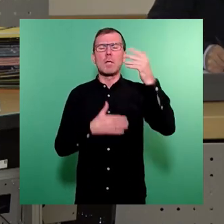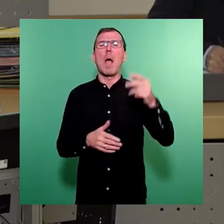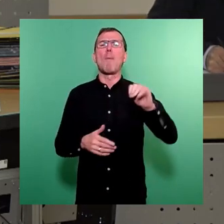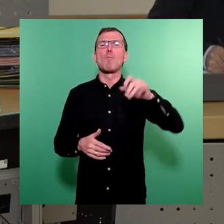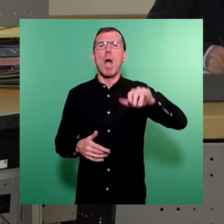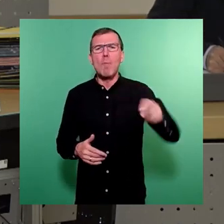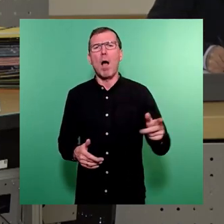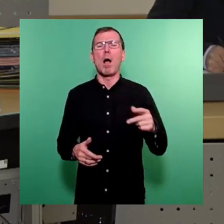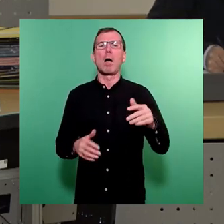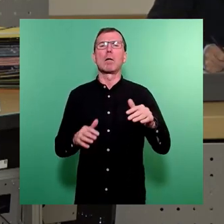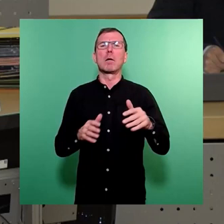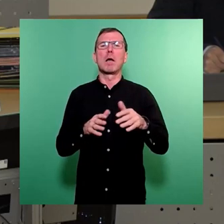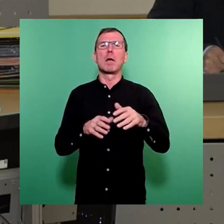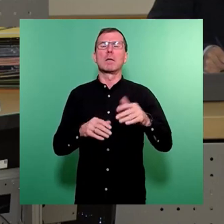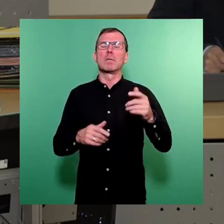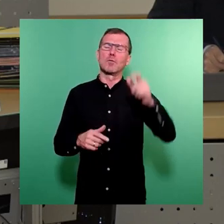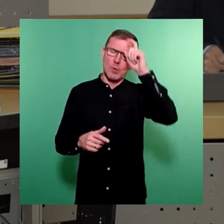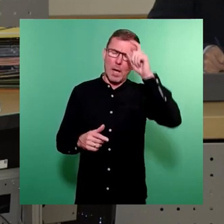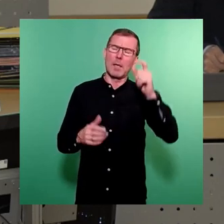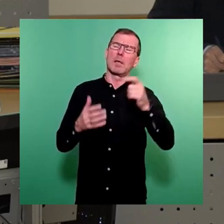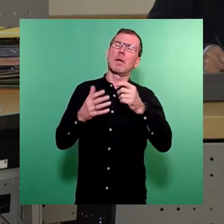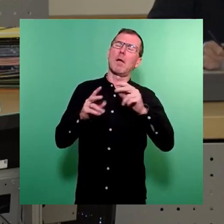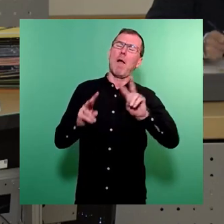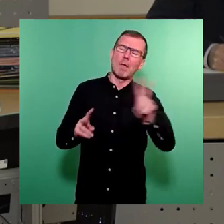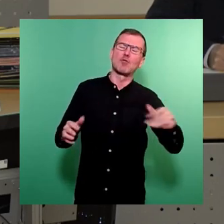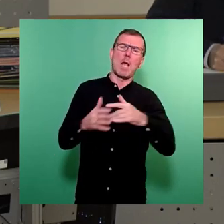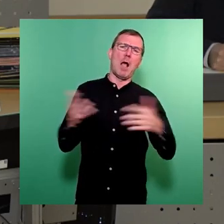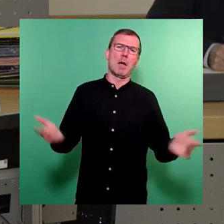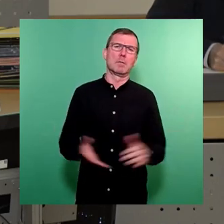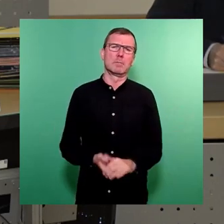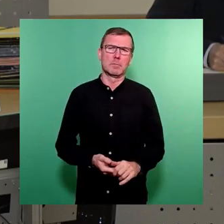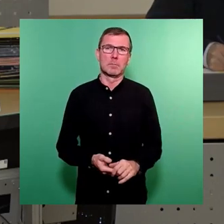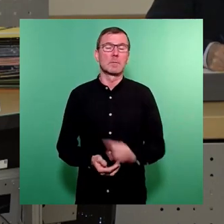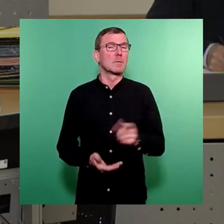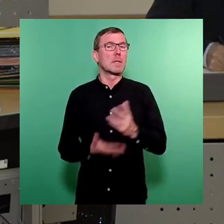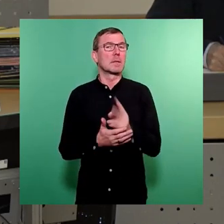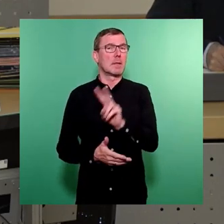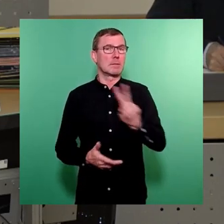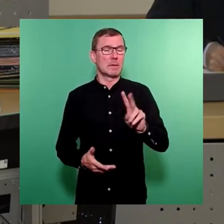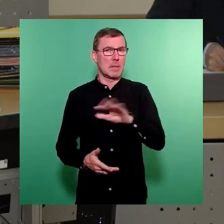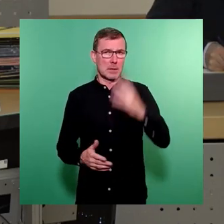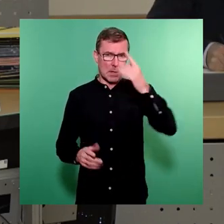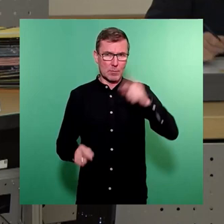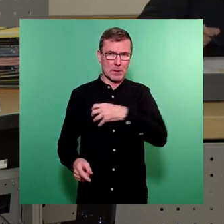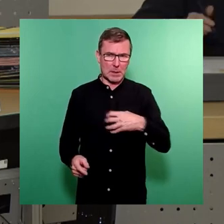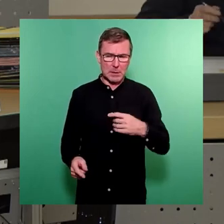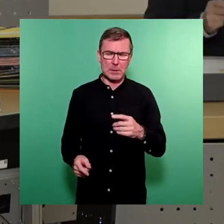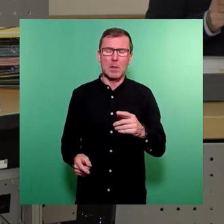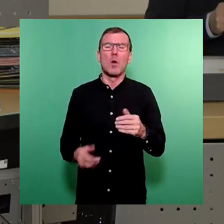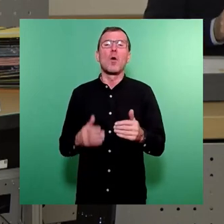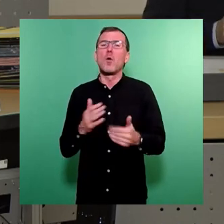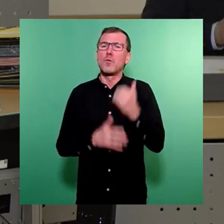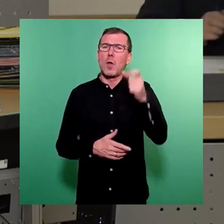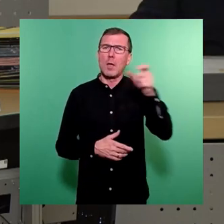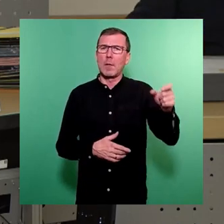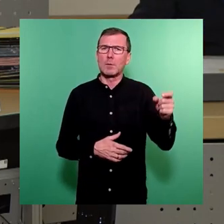palästinensische Gebiete, Syrien, Türkei und Venezuela. Bis Ende 2022 werden der Landeshauptstadt Dresden sehr wahrscheinlich keine weiteren Personen